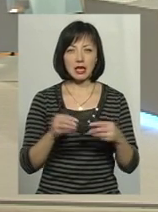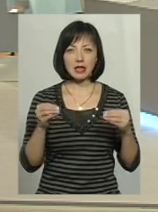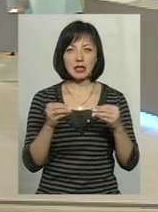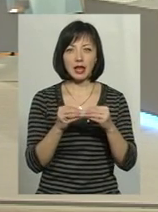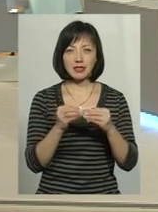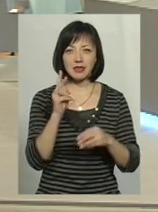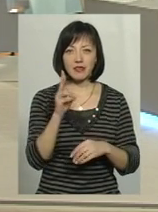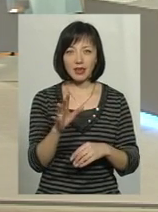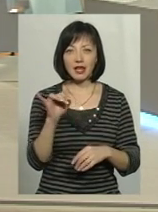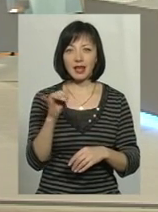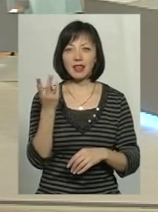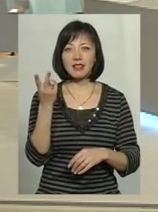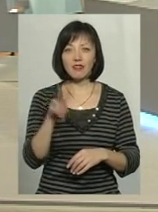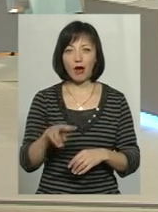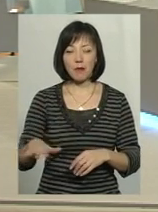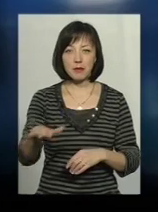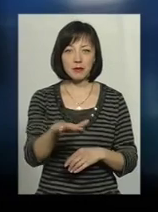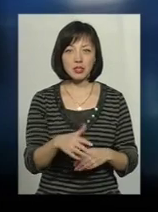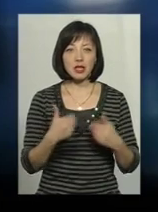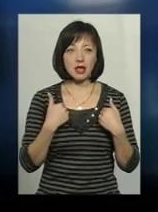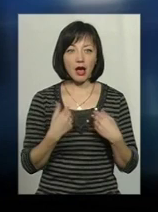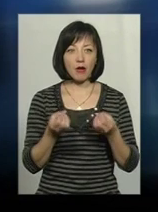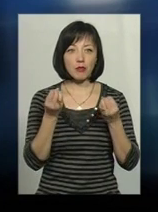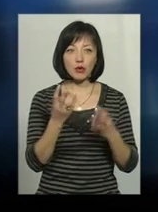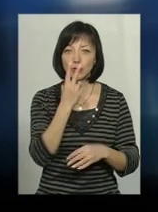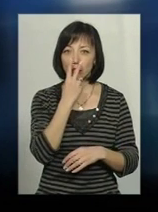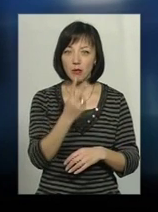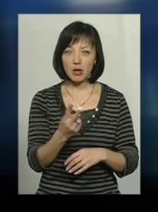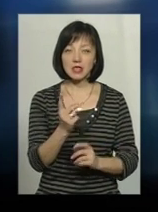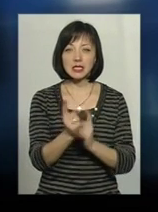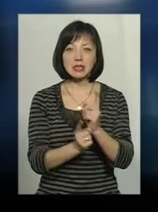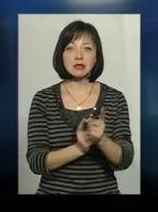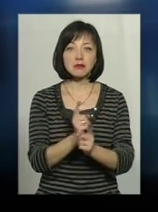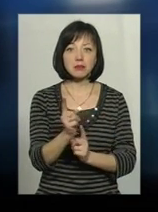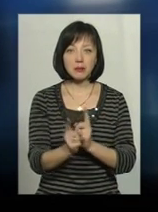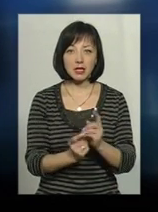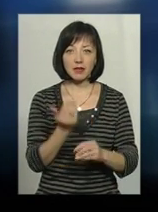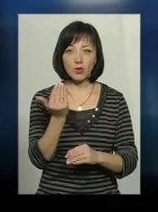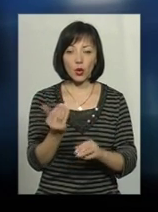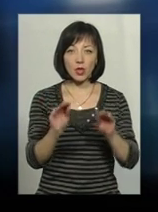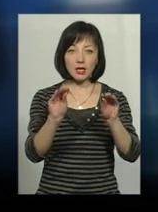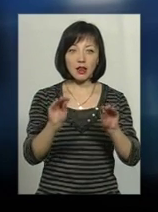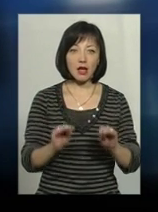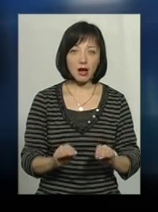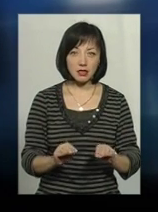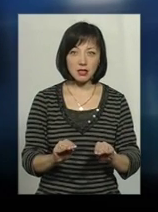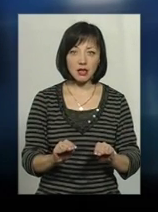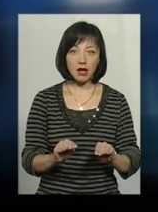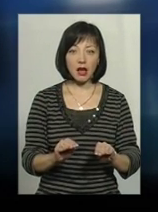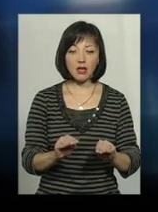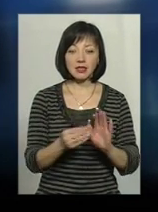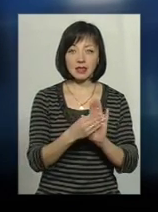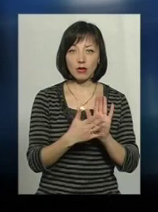квартир і 2 приміщення. От я просто побачила зміни в його декларації. Він задекларував повернення